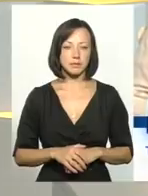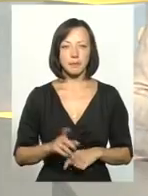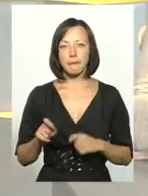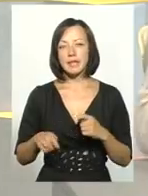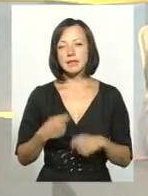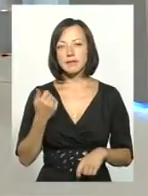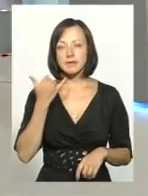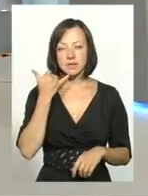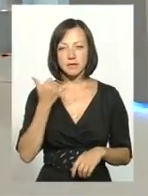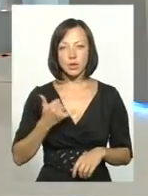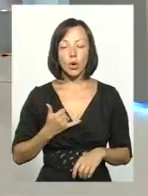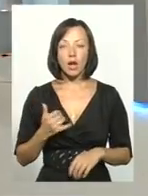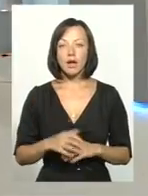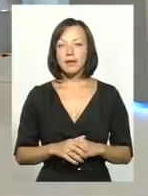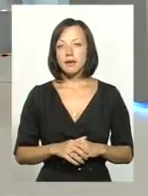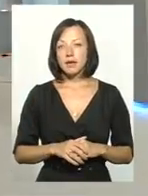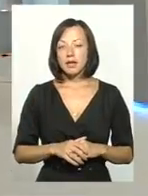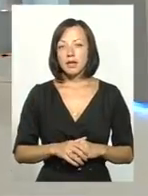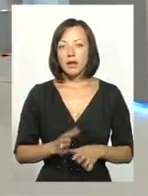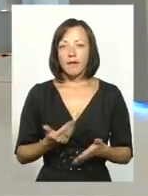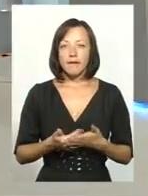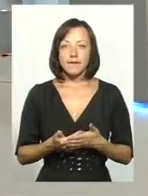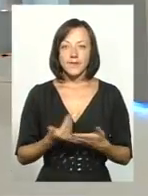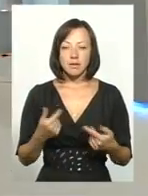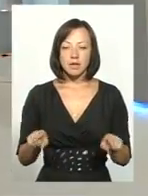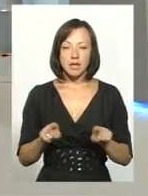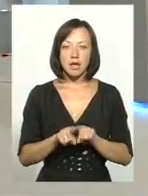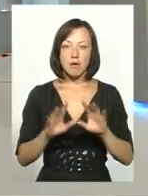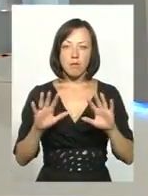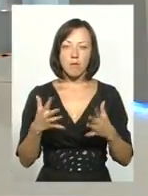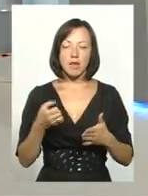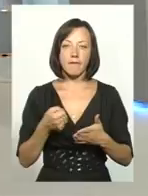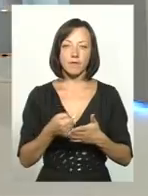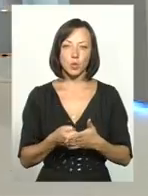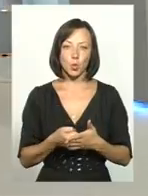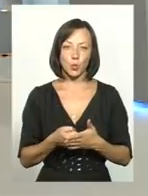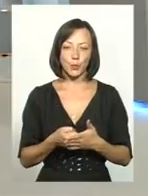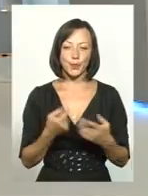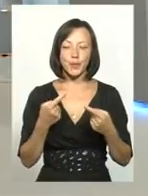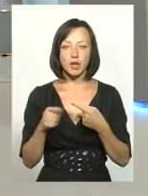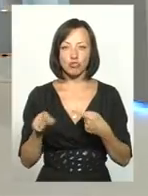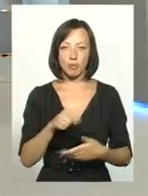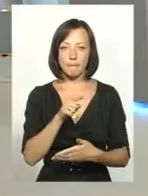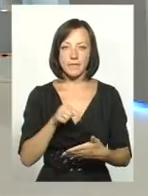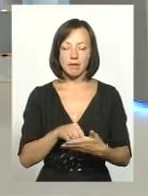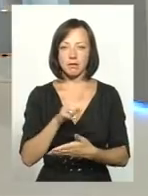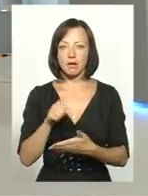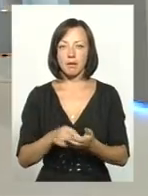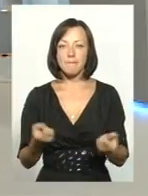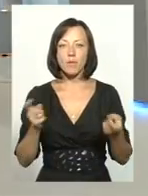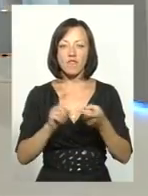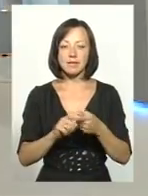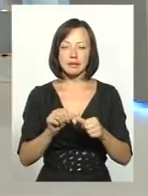Зірвався дзвінок. Від таких моментів до інших питань, пов'язаних із